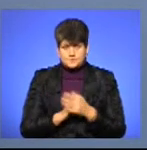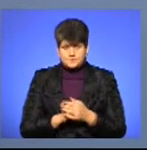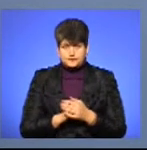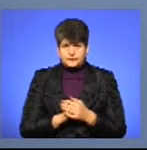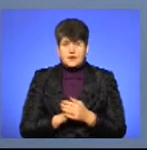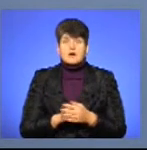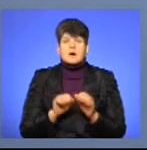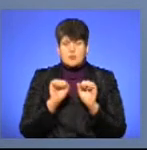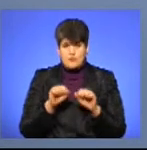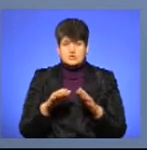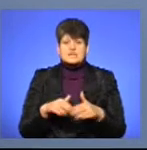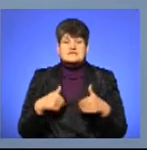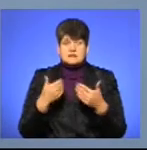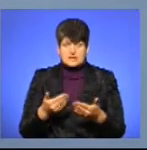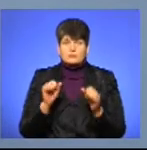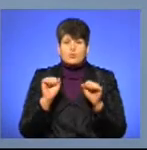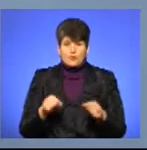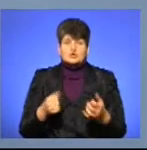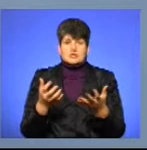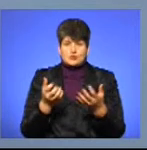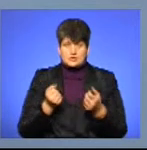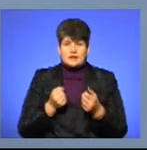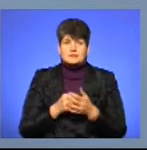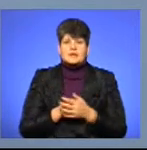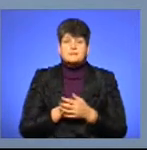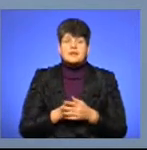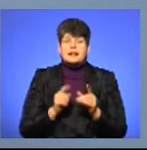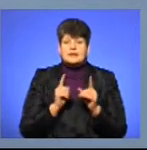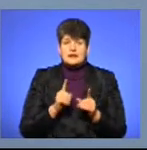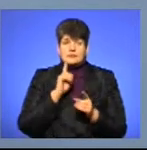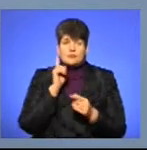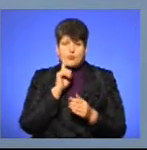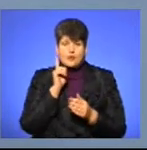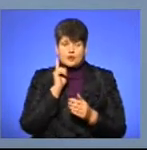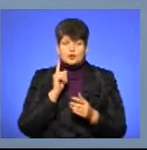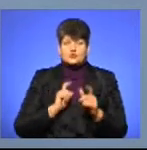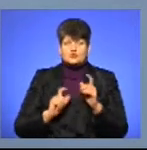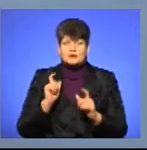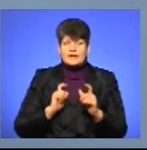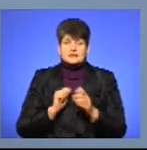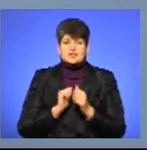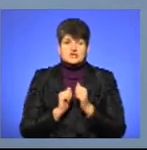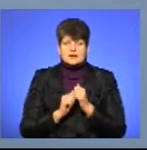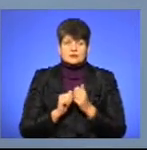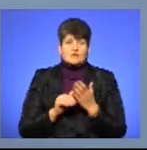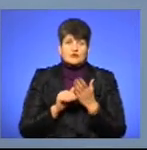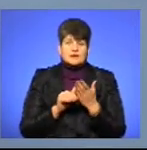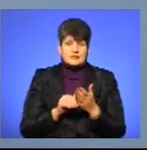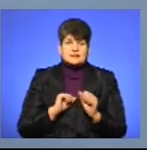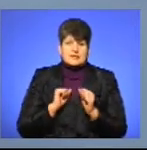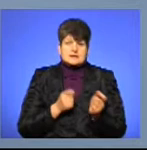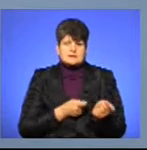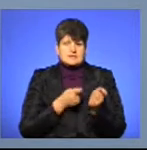Тобто можна звертатися, можна отримувати. І навіть молодь, студенти, часто як волонтери, намагаються донести ці